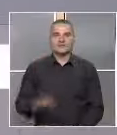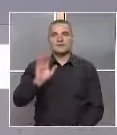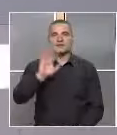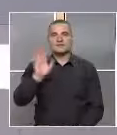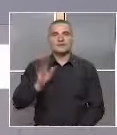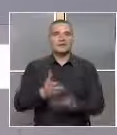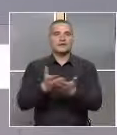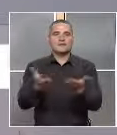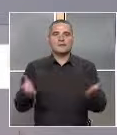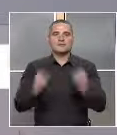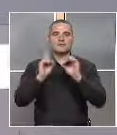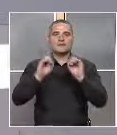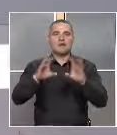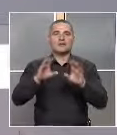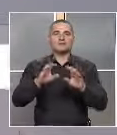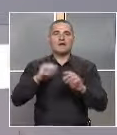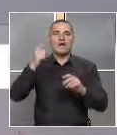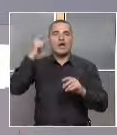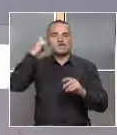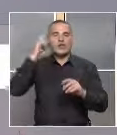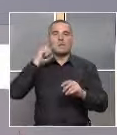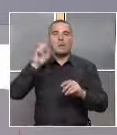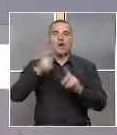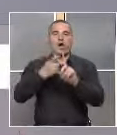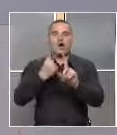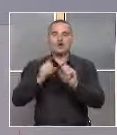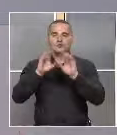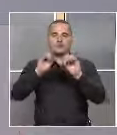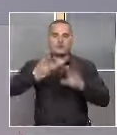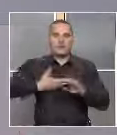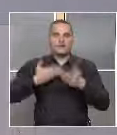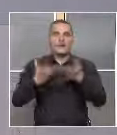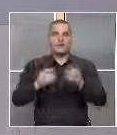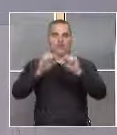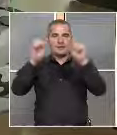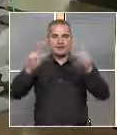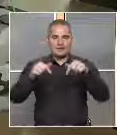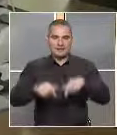Здравейте, вие сте с предаването Знание БГ от студиото в Бълголевград. Ето и темите днес.